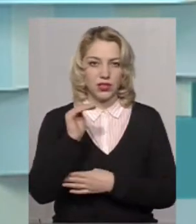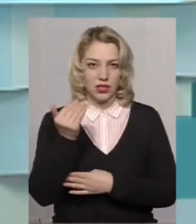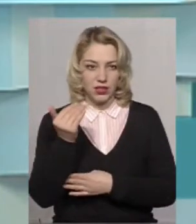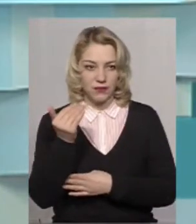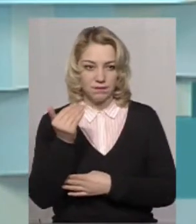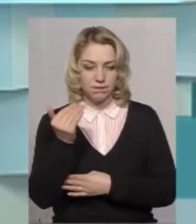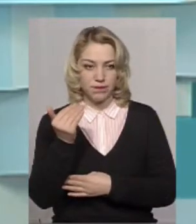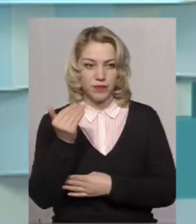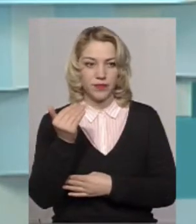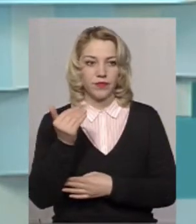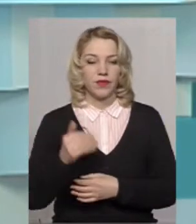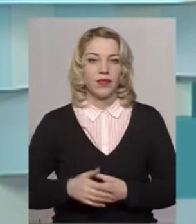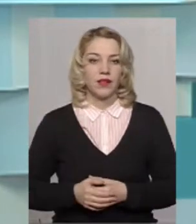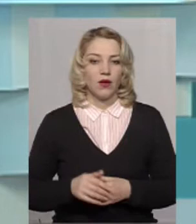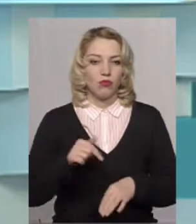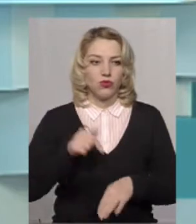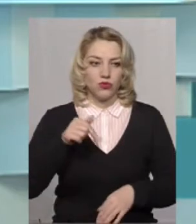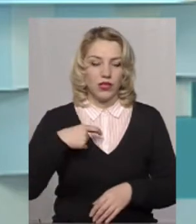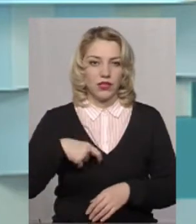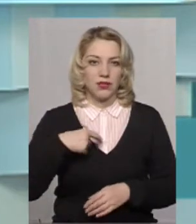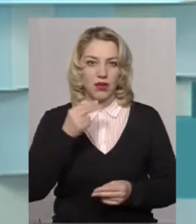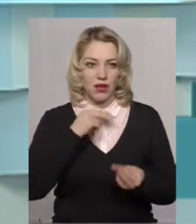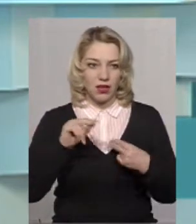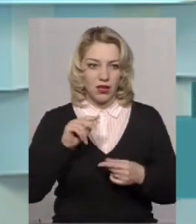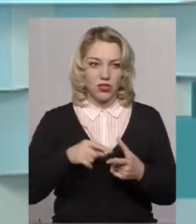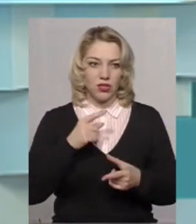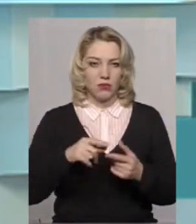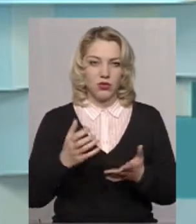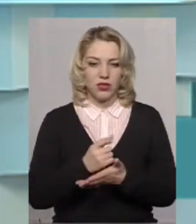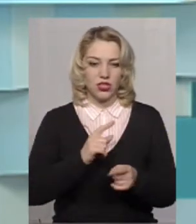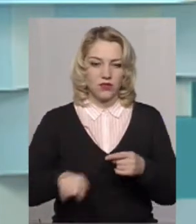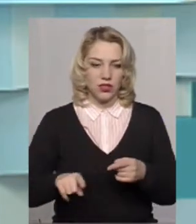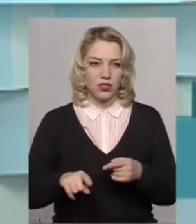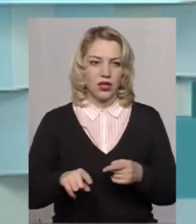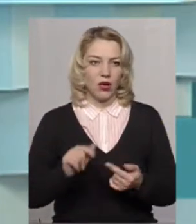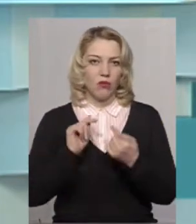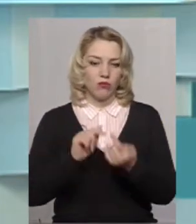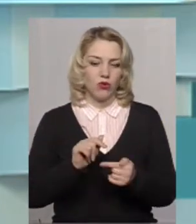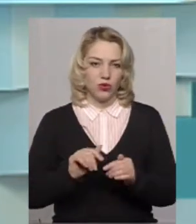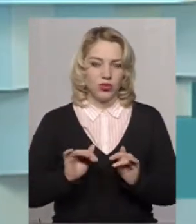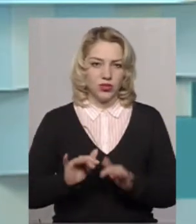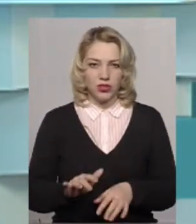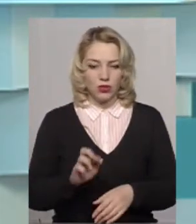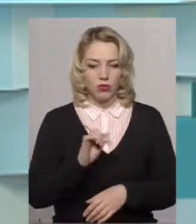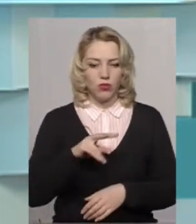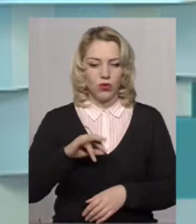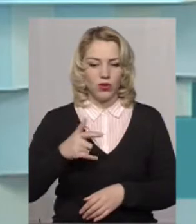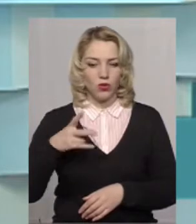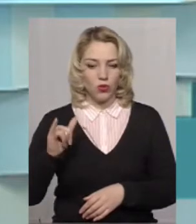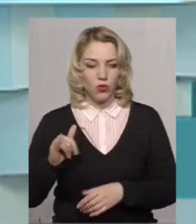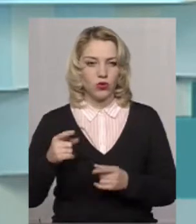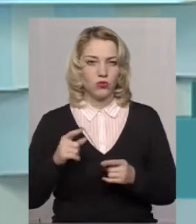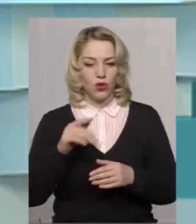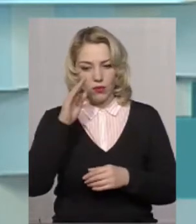почувати себе краще, або віднайти шляхи саме протидії булінгу. І тому батьки